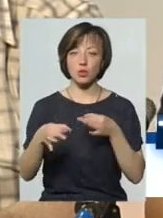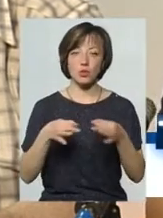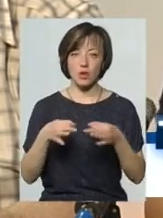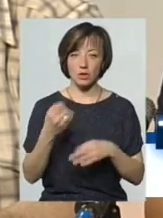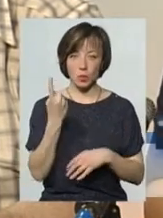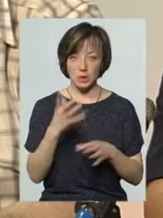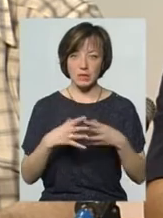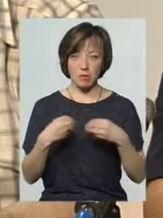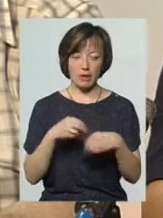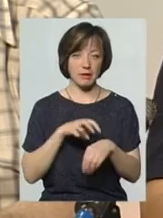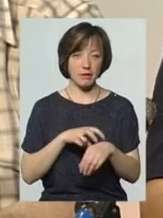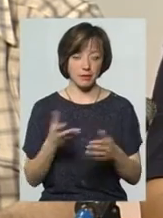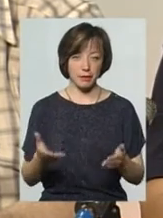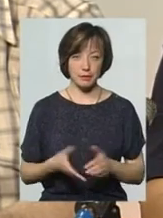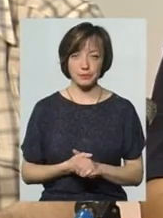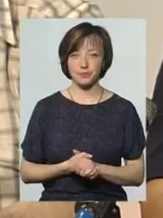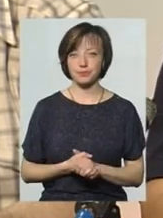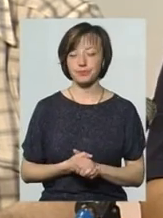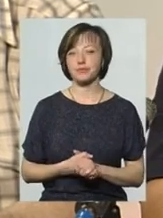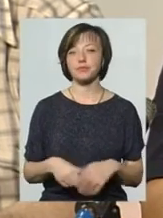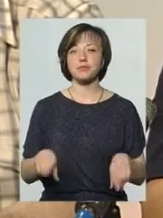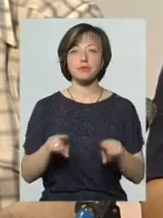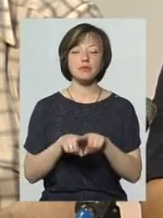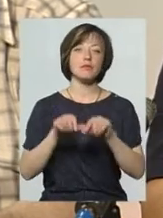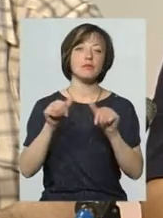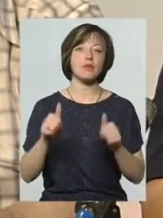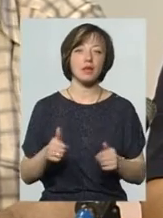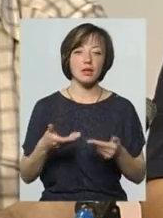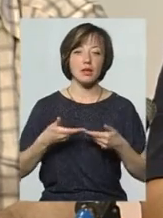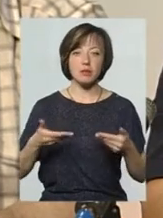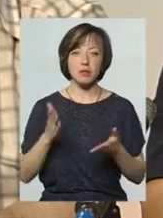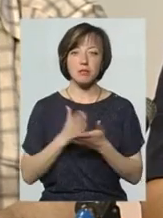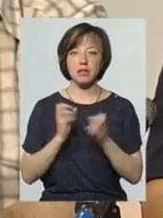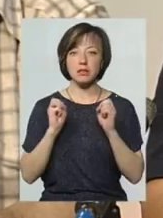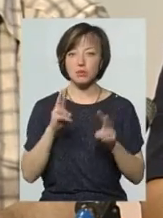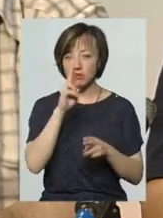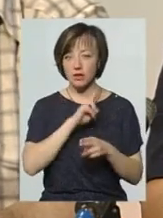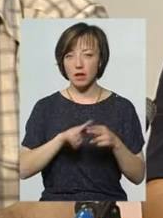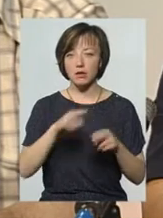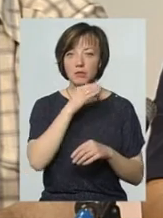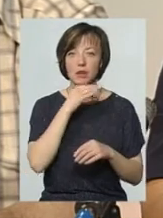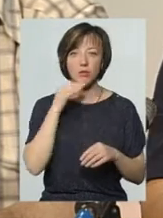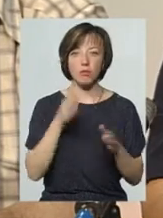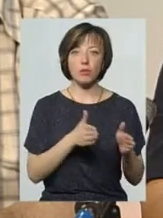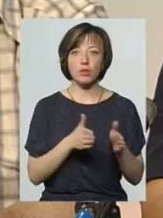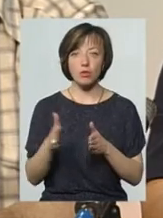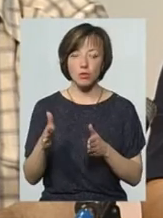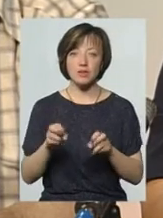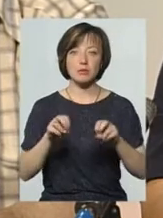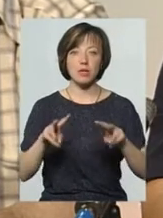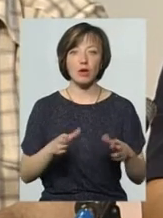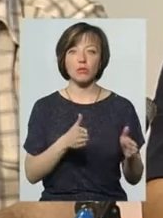сімейний лікар. Так. І таким чином ми мали загрозу втратити багатьох підготовлених, спеціально